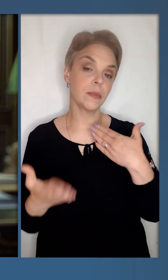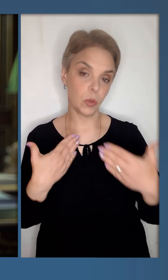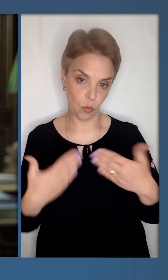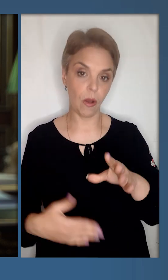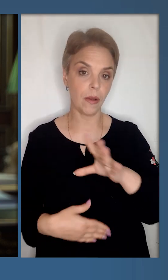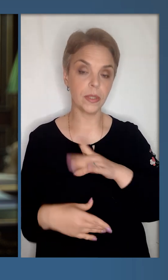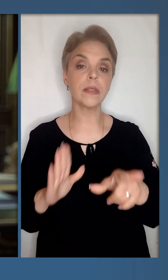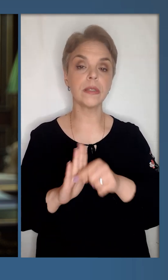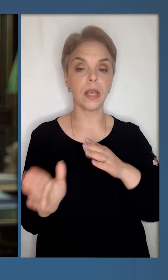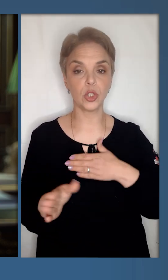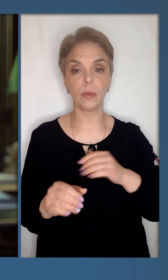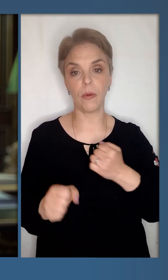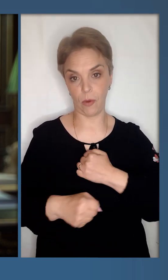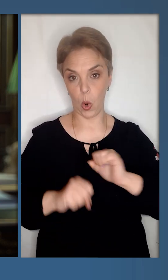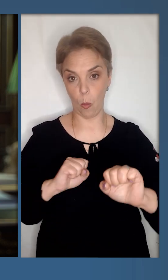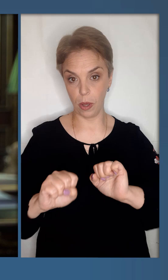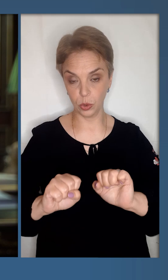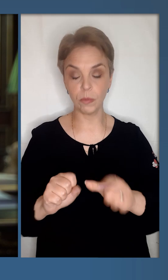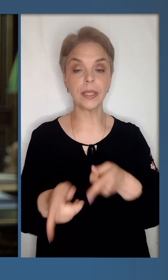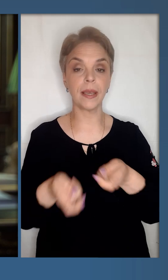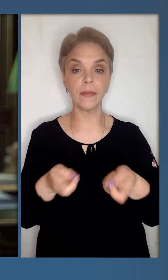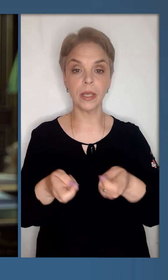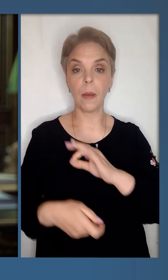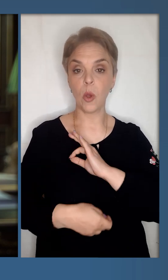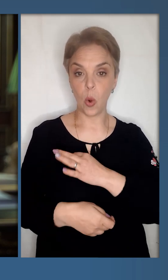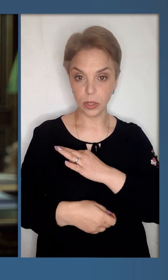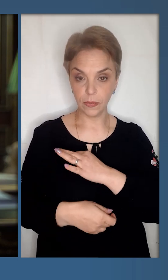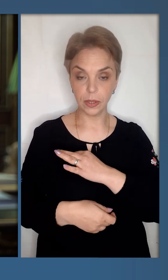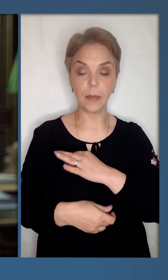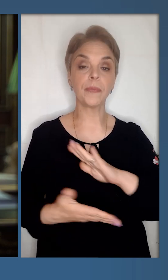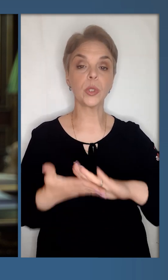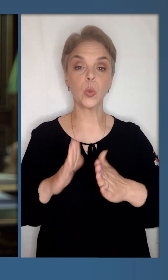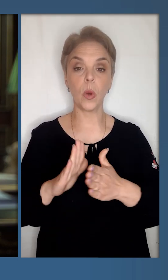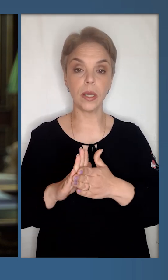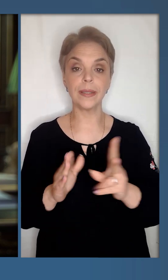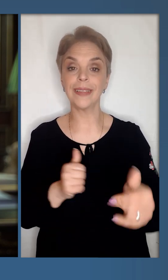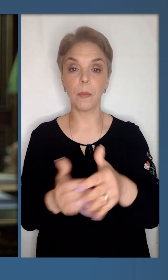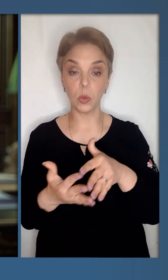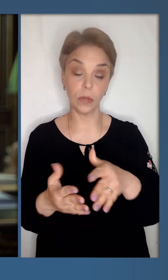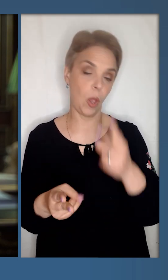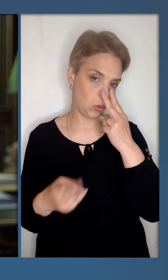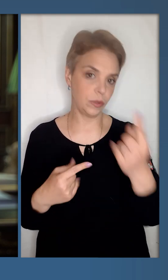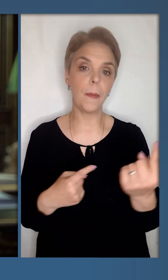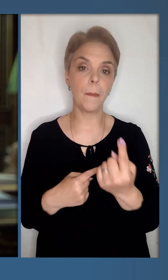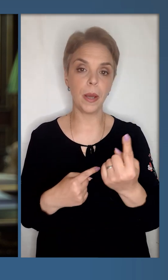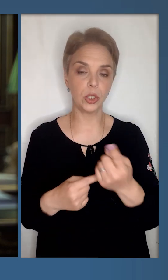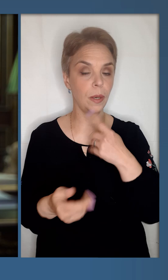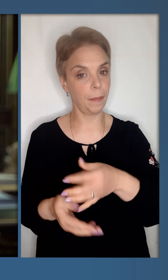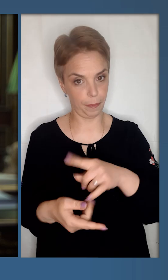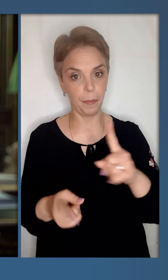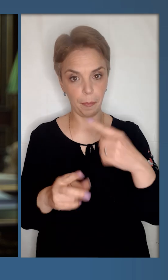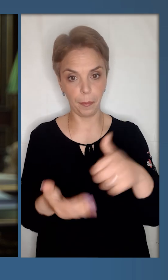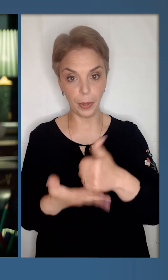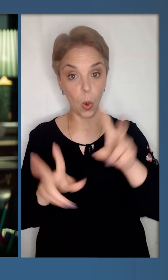дня спілкувався із нашими командувачами, з керівниками розвідки. Ситуація на передовій – очевидний перший